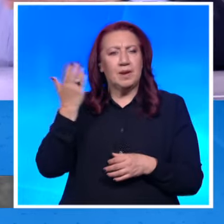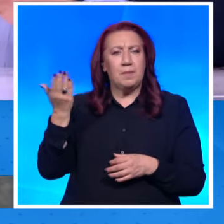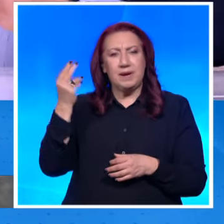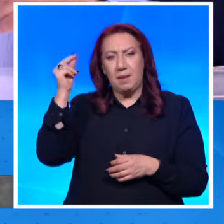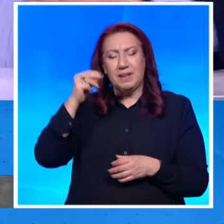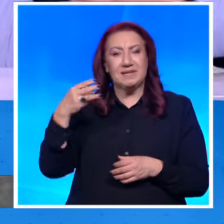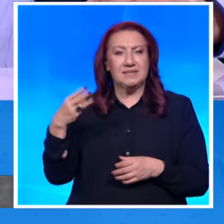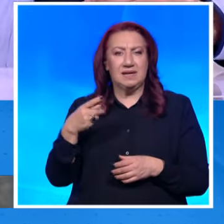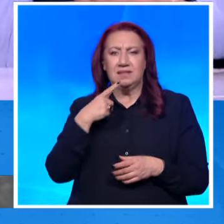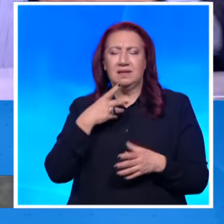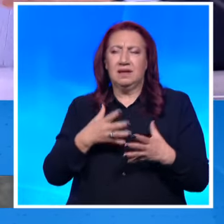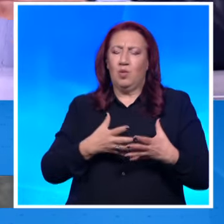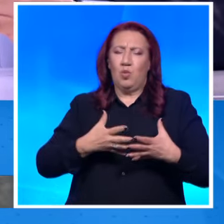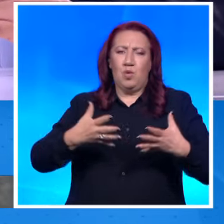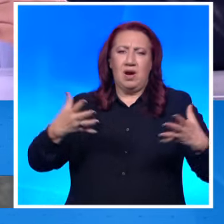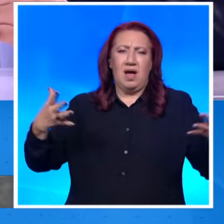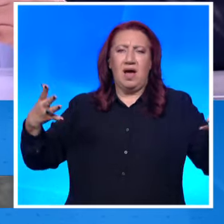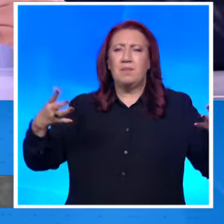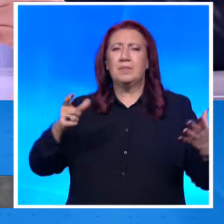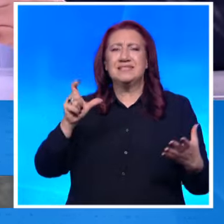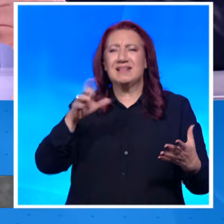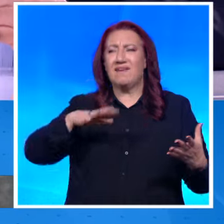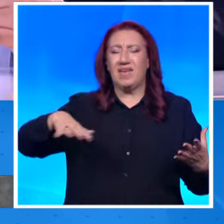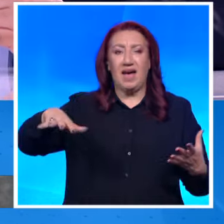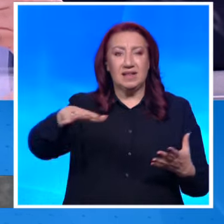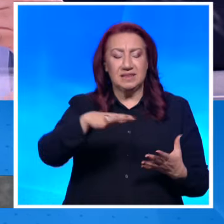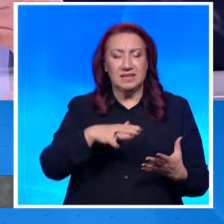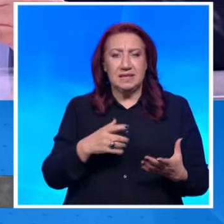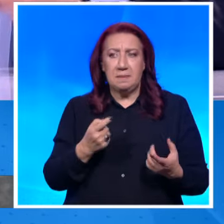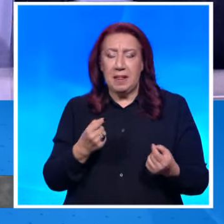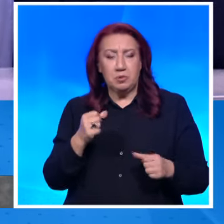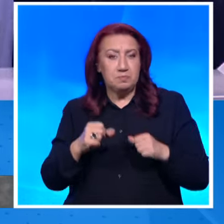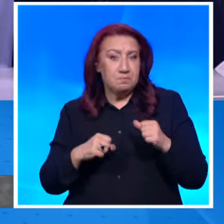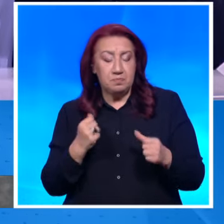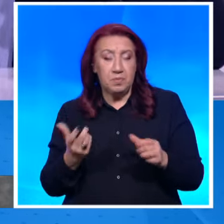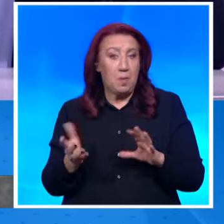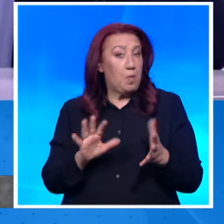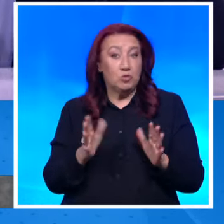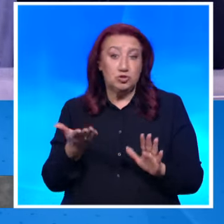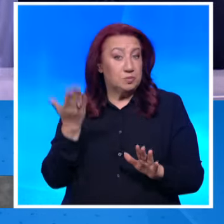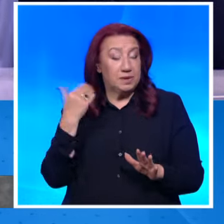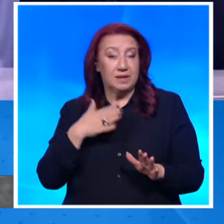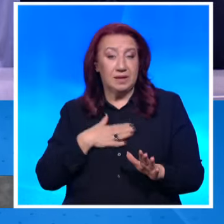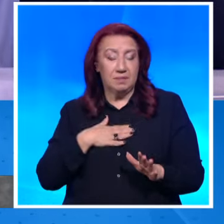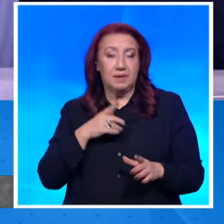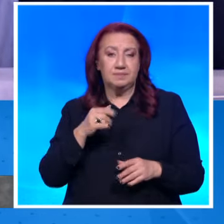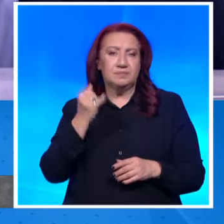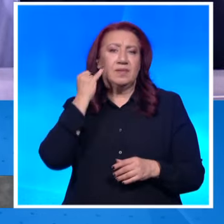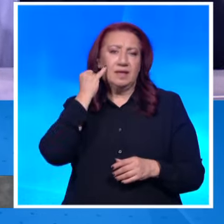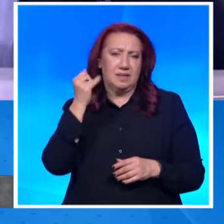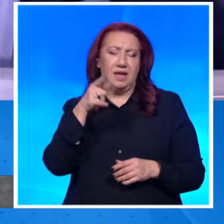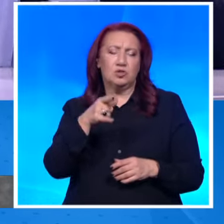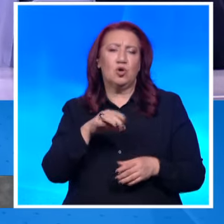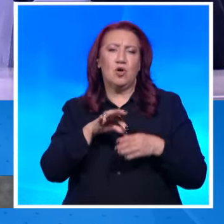славянско море, което надхвърля границите. Някакви напрежения, вероятно, имало и сигурно са били малки. И самата идея, да, разбира се, той е водил войни,